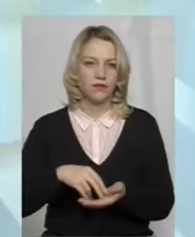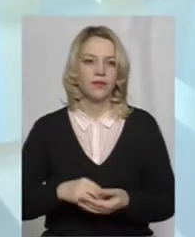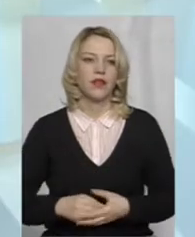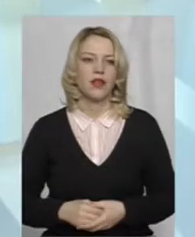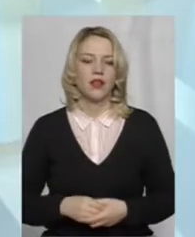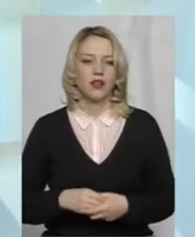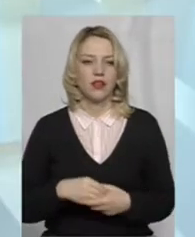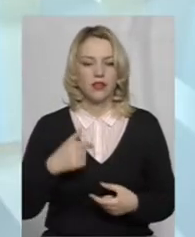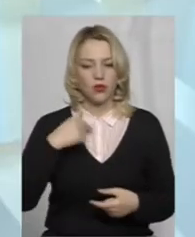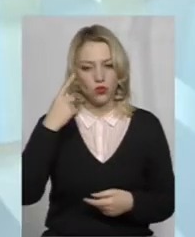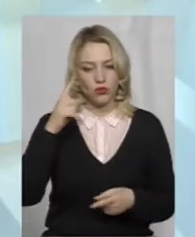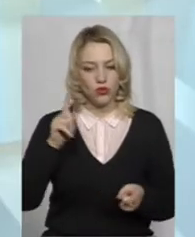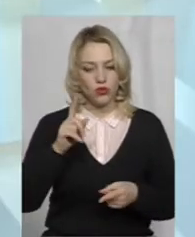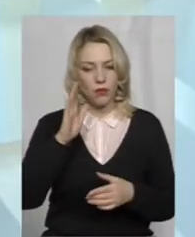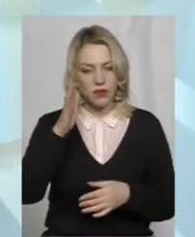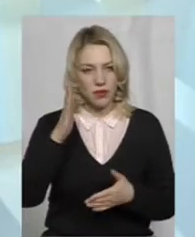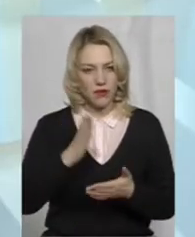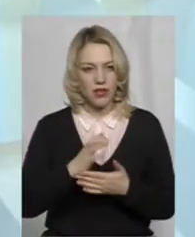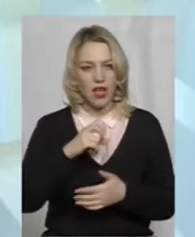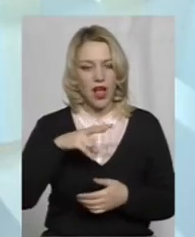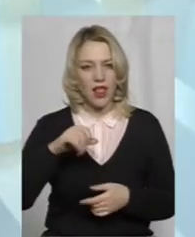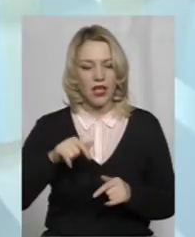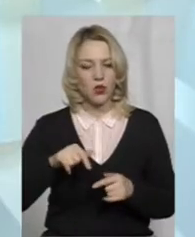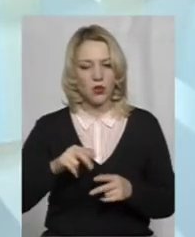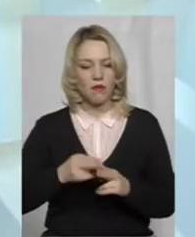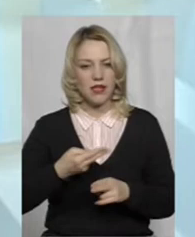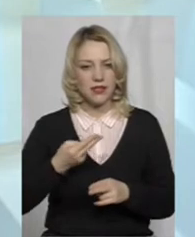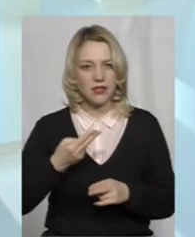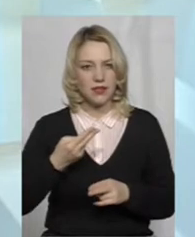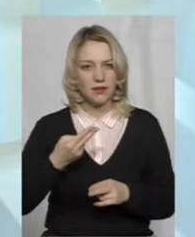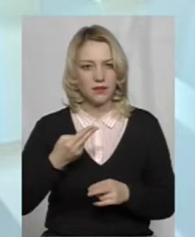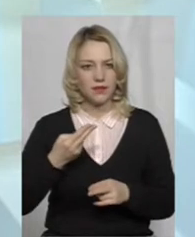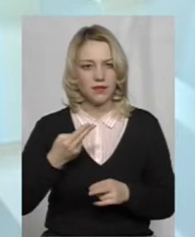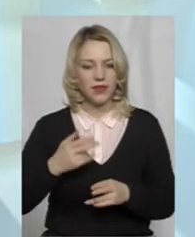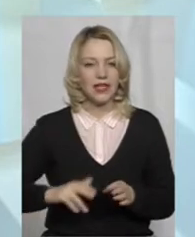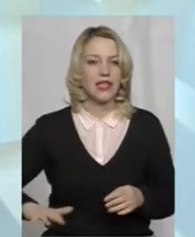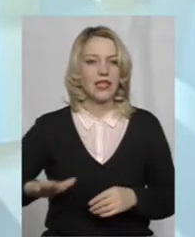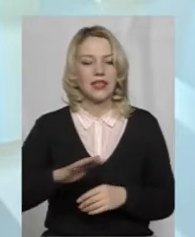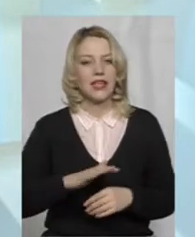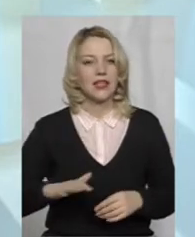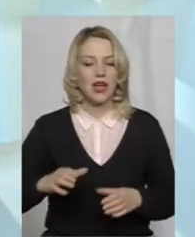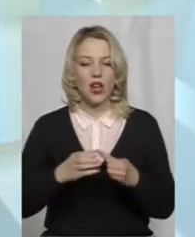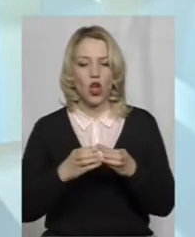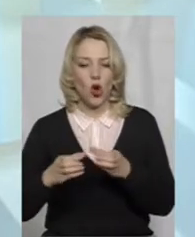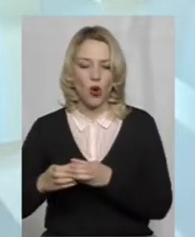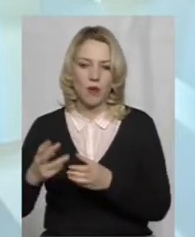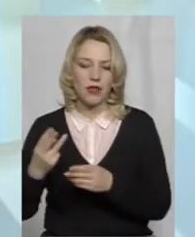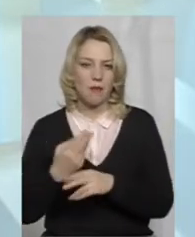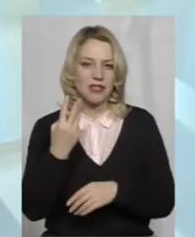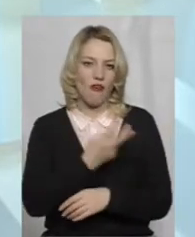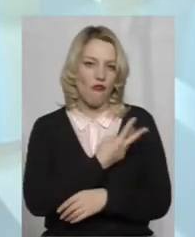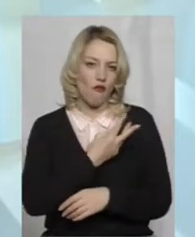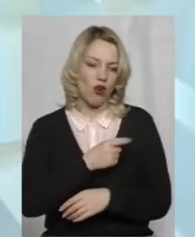Я розумію так, що перспектива є, але тут без територіальних громад, без волі